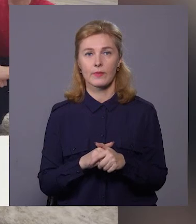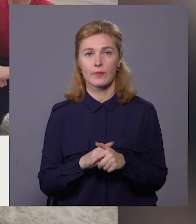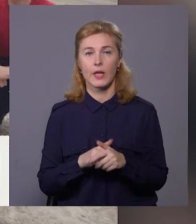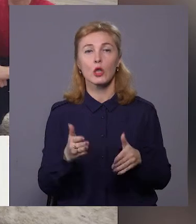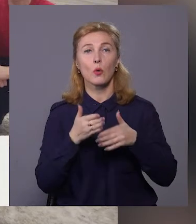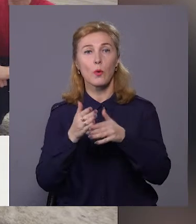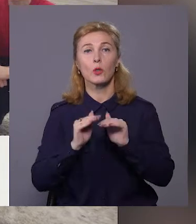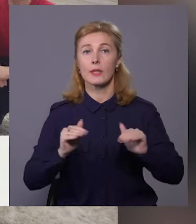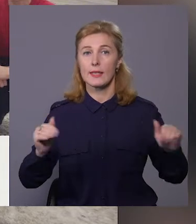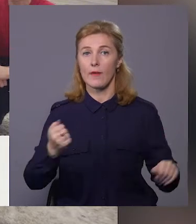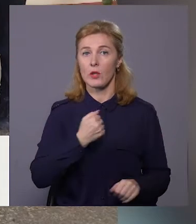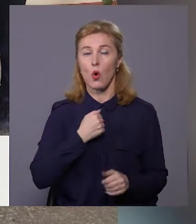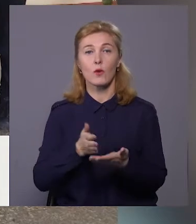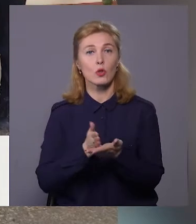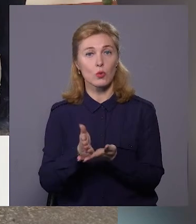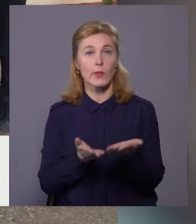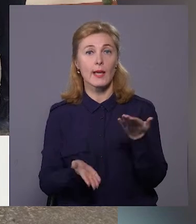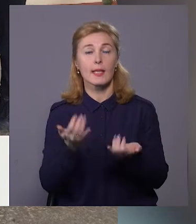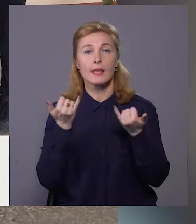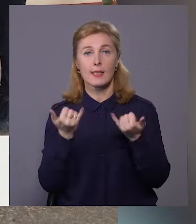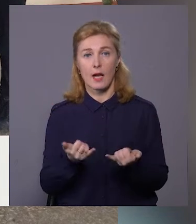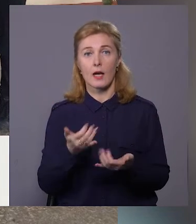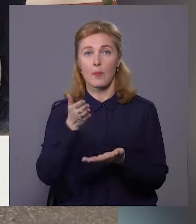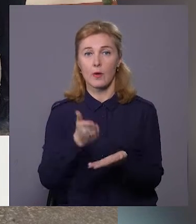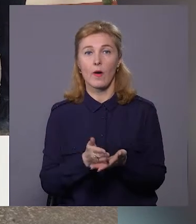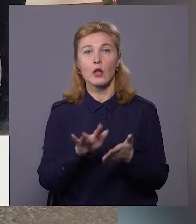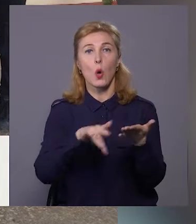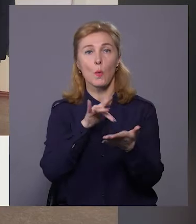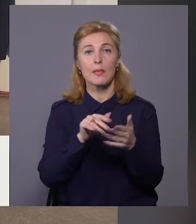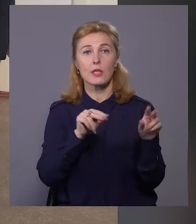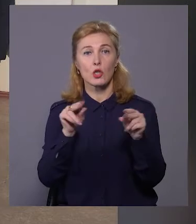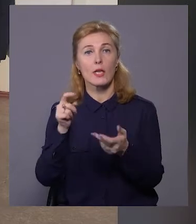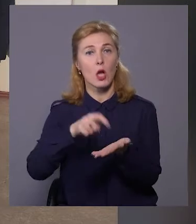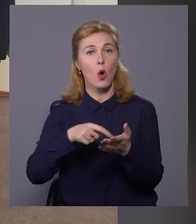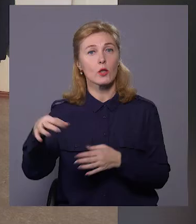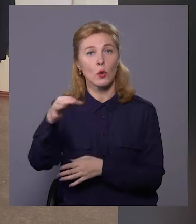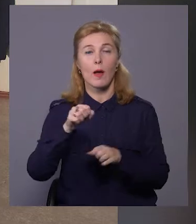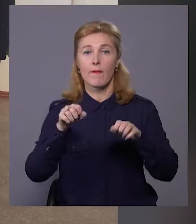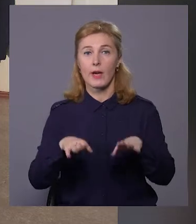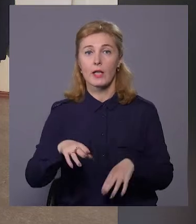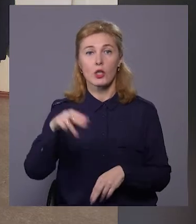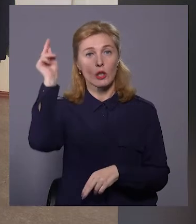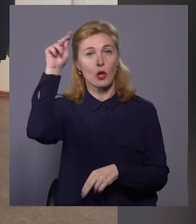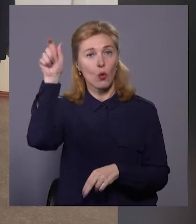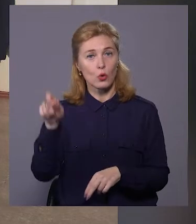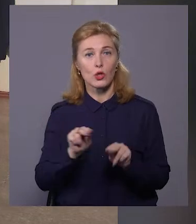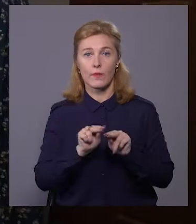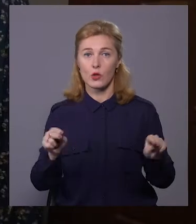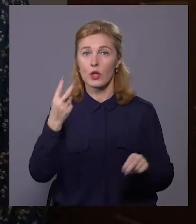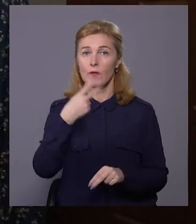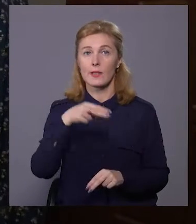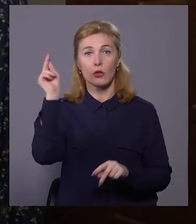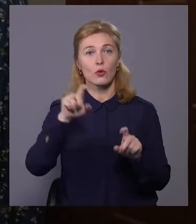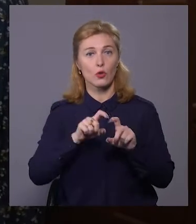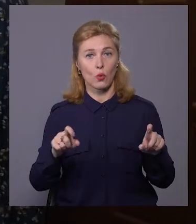Допомогти дітям та військовослужбовцям, які зараз перебувають у місті «Щастя» Луганської області, вирішили учні та вчителі 20-ї школи. До